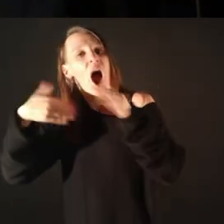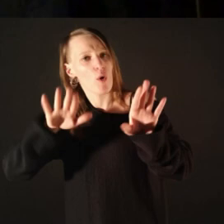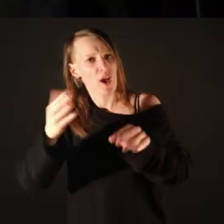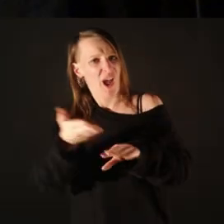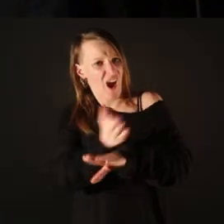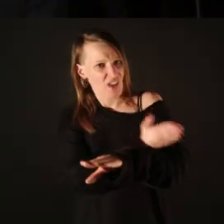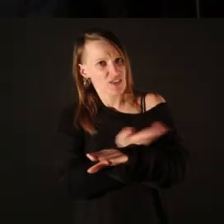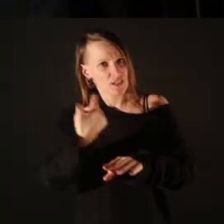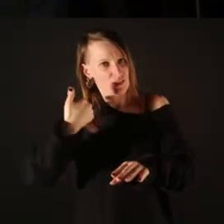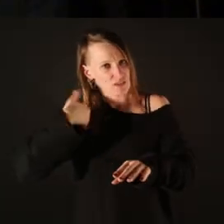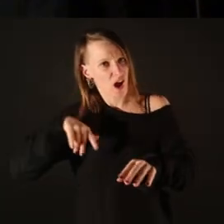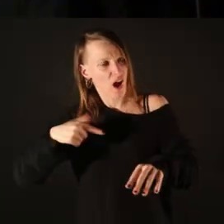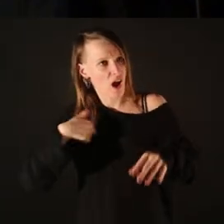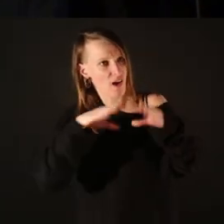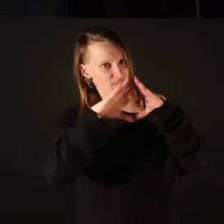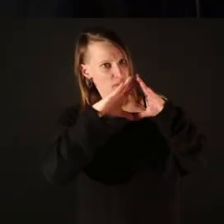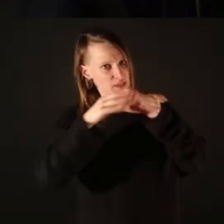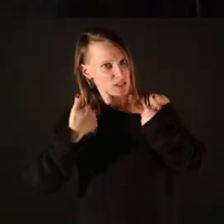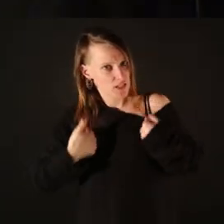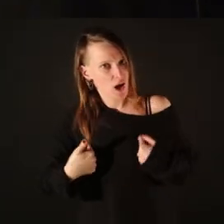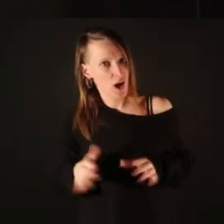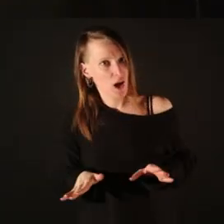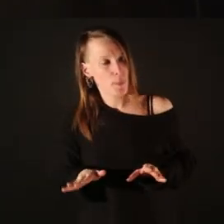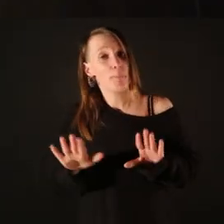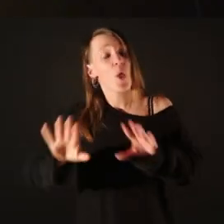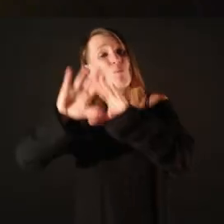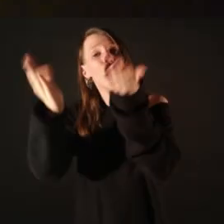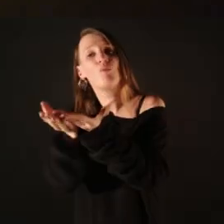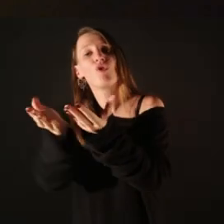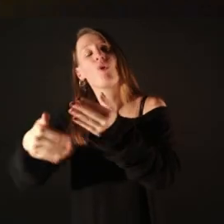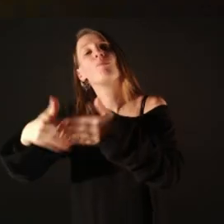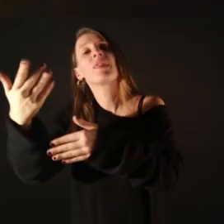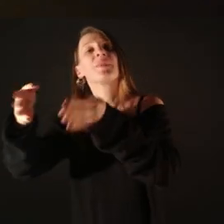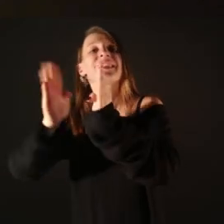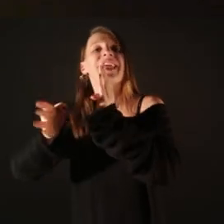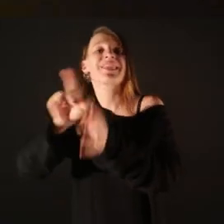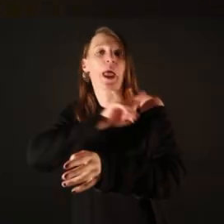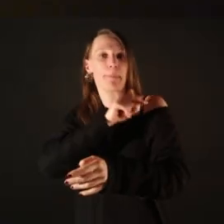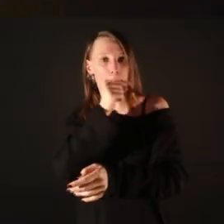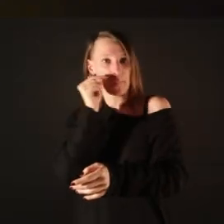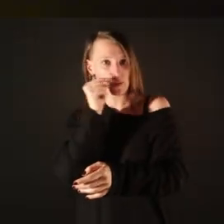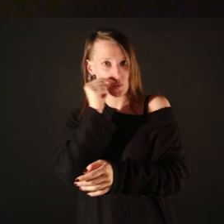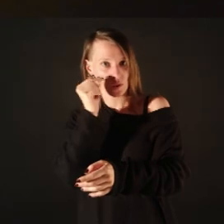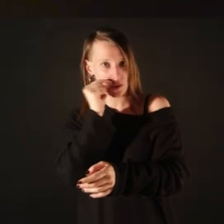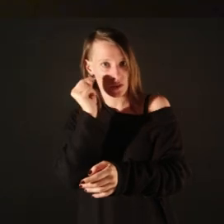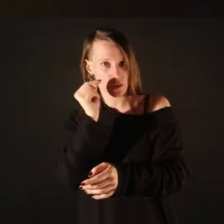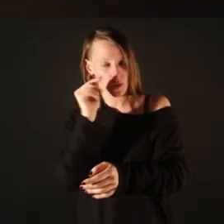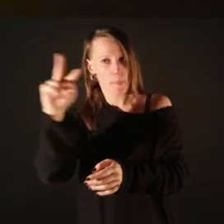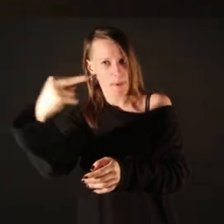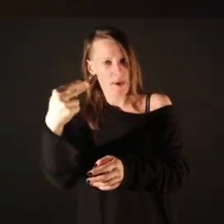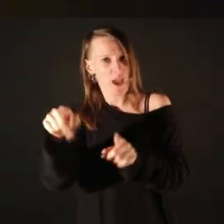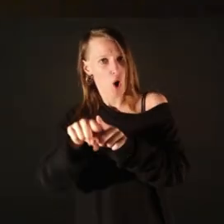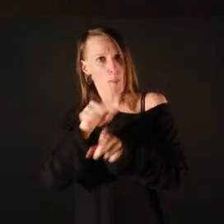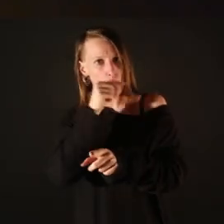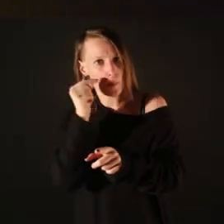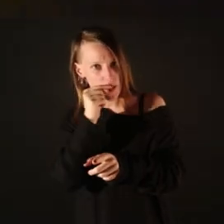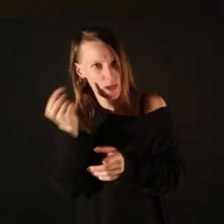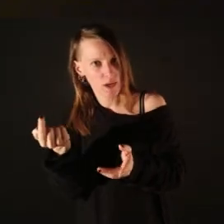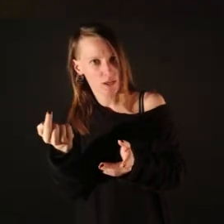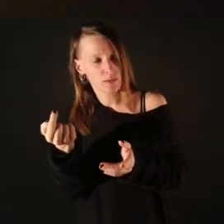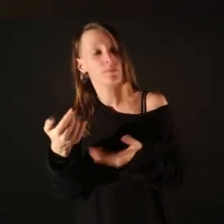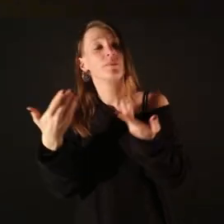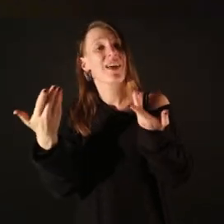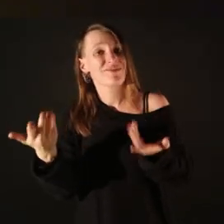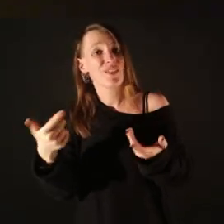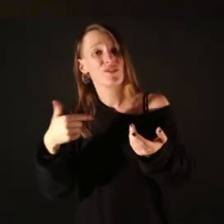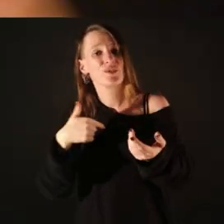jo ja era feminista i per molt que jo la desconstruïa, i que el món em començés a tractar amb masculí i que se'm llegís com a noi, com